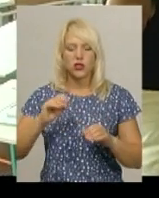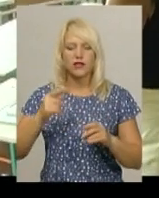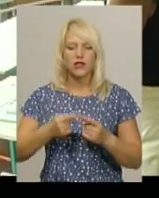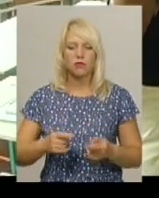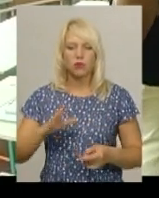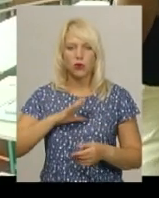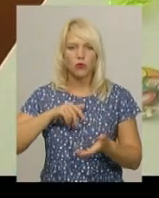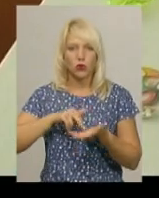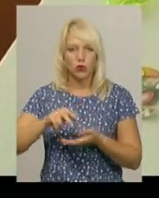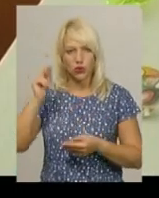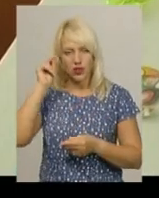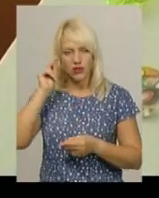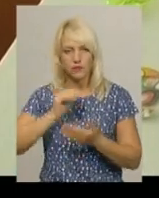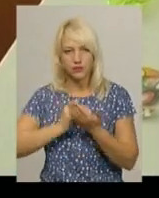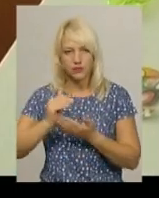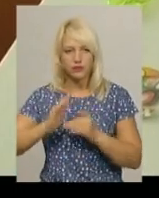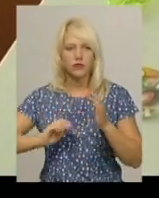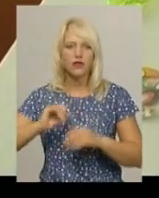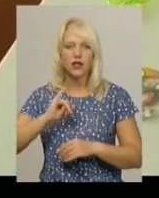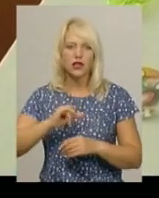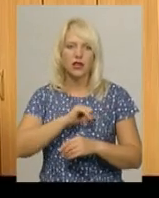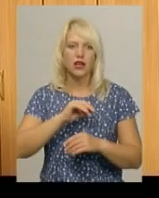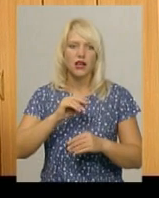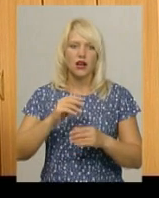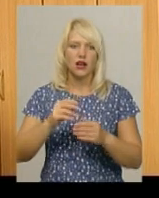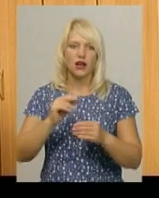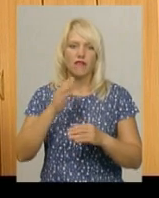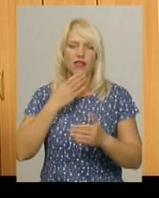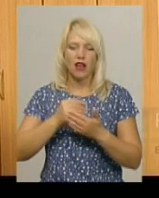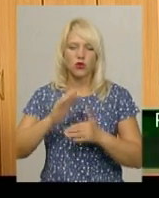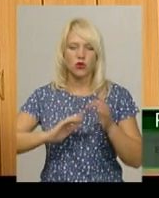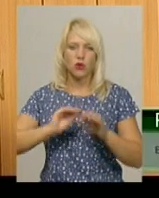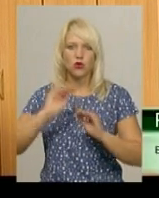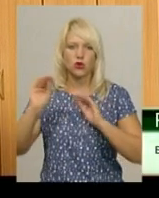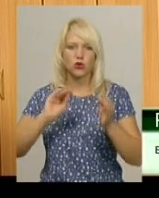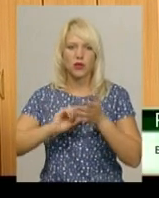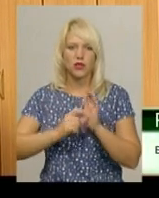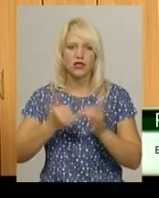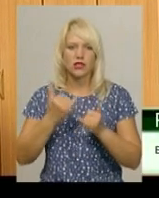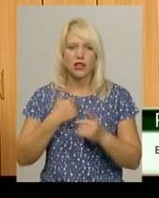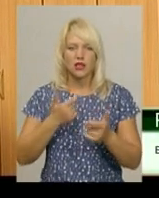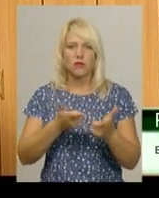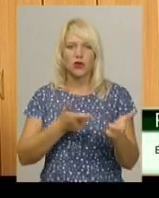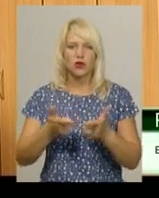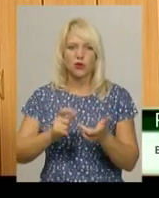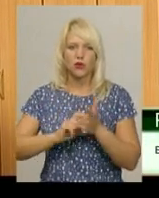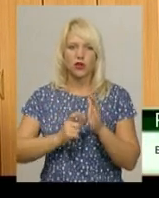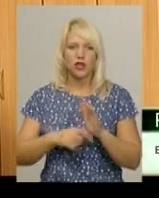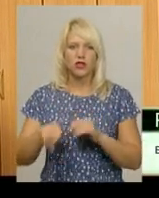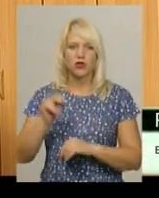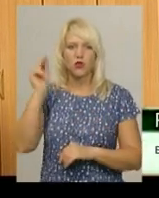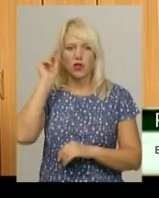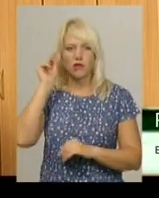навчання та підготувала клас. Тепер власноруч його оздоблює. Зараз ми знаходимося у стадії підготовки класів до навчального